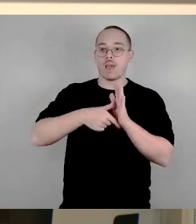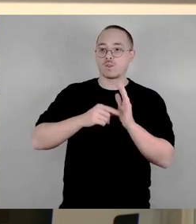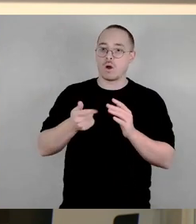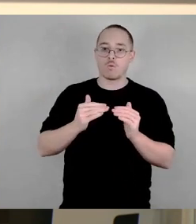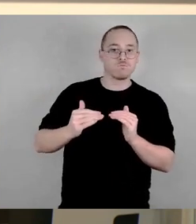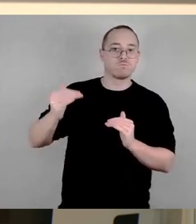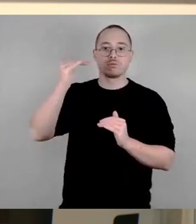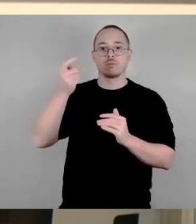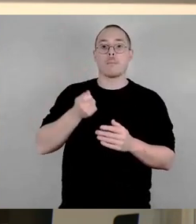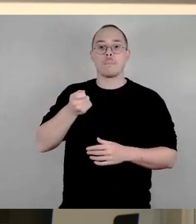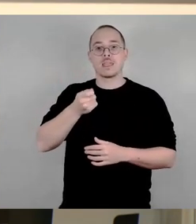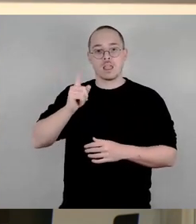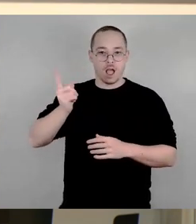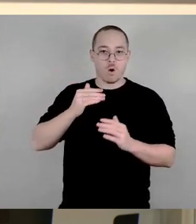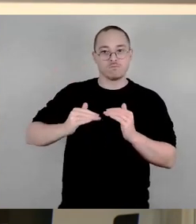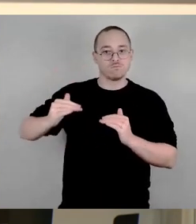Aufmerksamkeit.